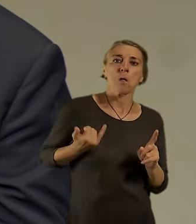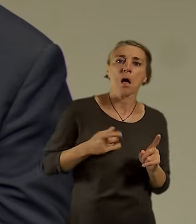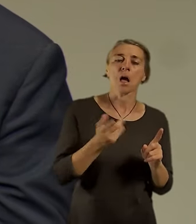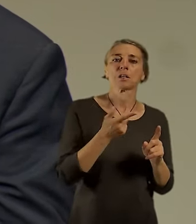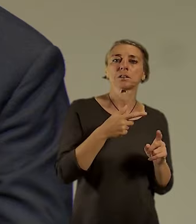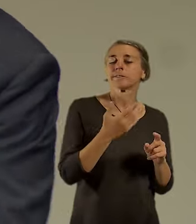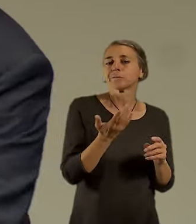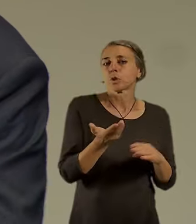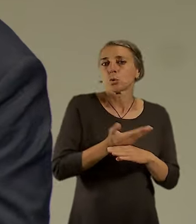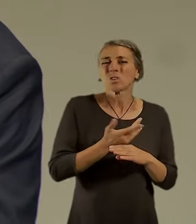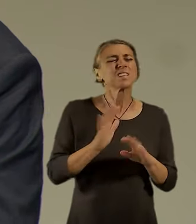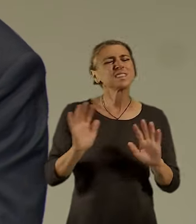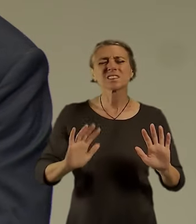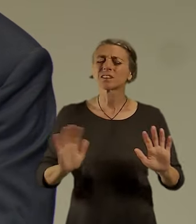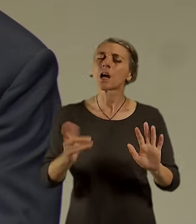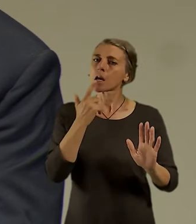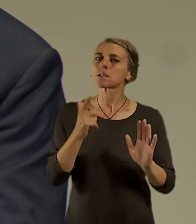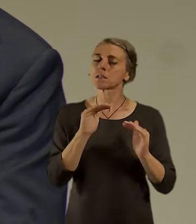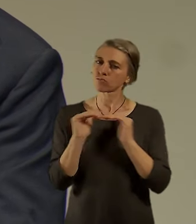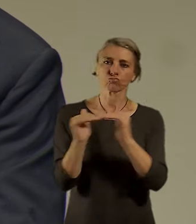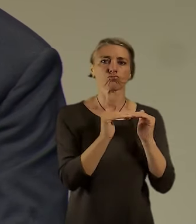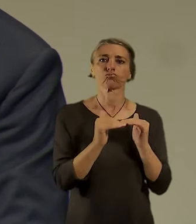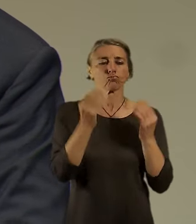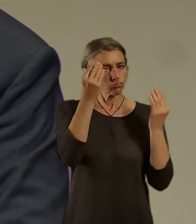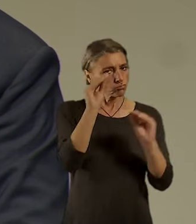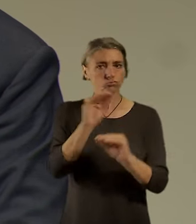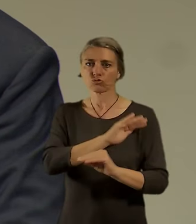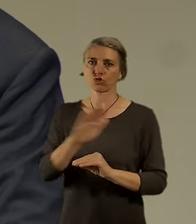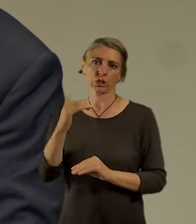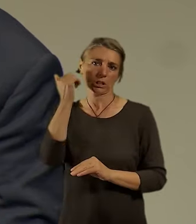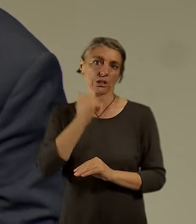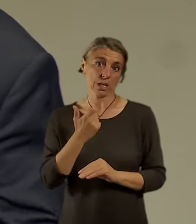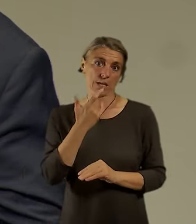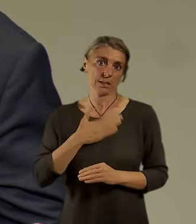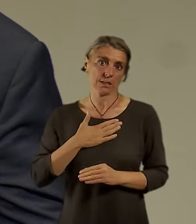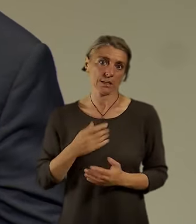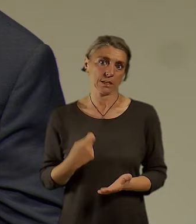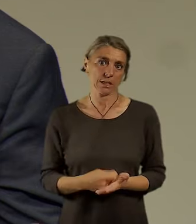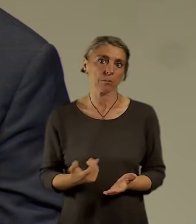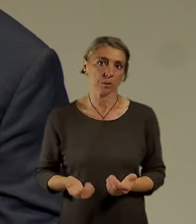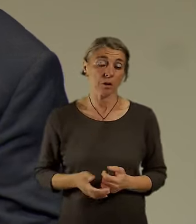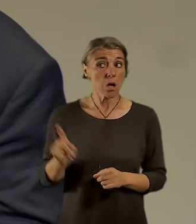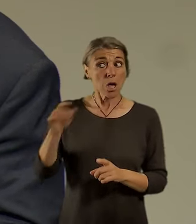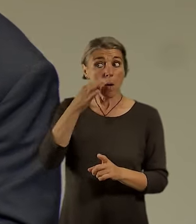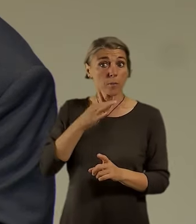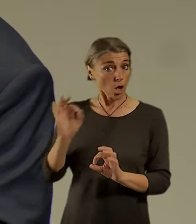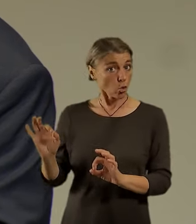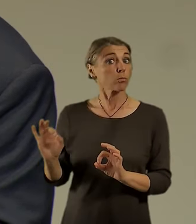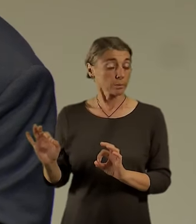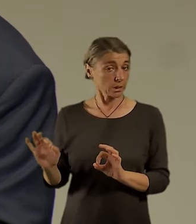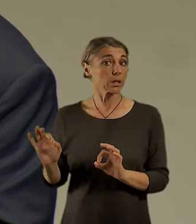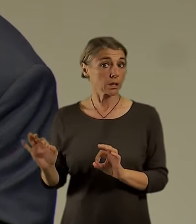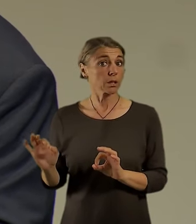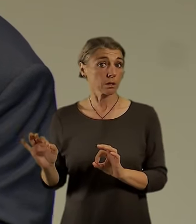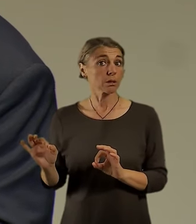prostoru bez těch lidských vazeb. Takže strašně dobrý dotaz. Myslím, že v mnohých